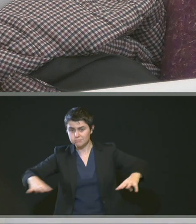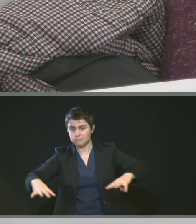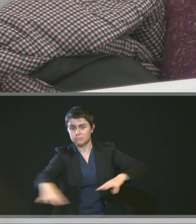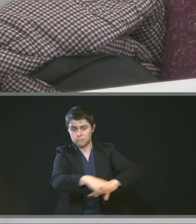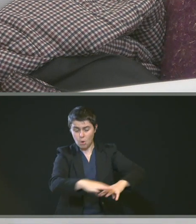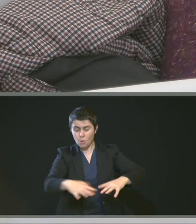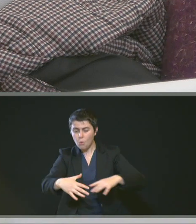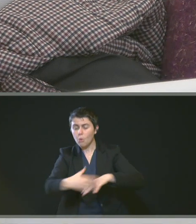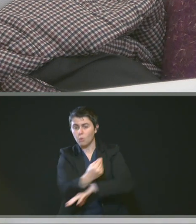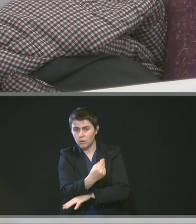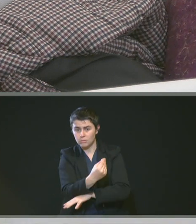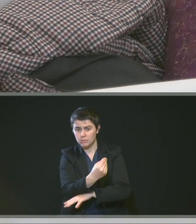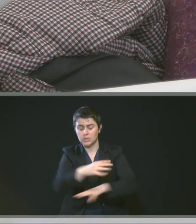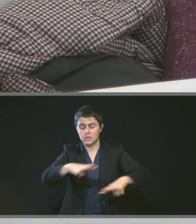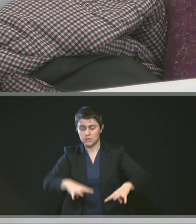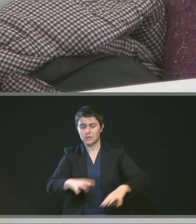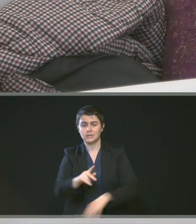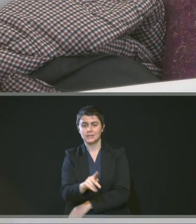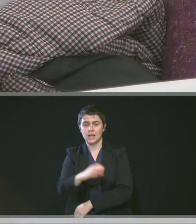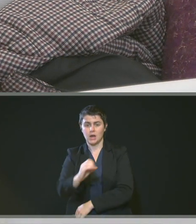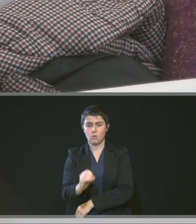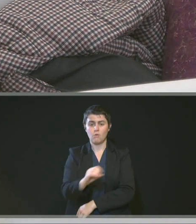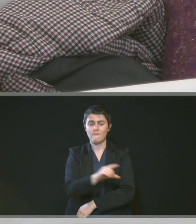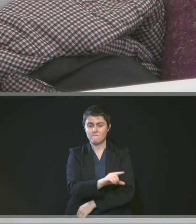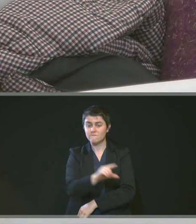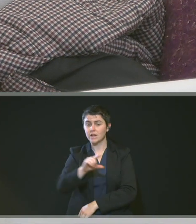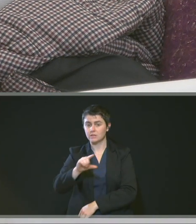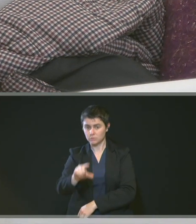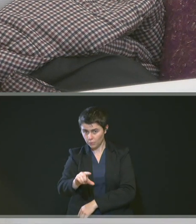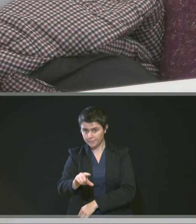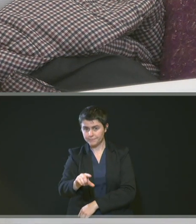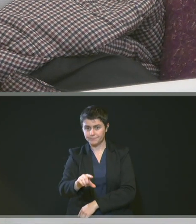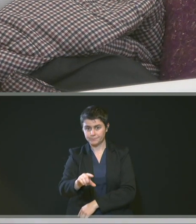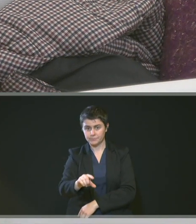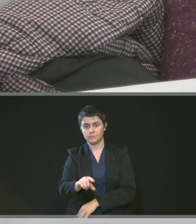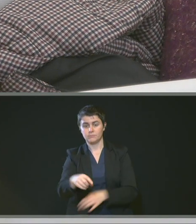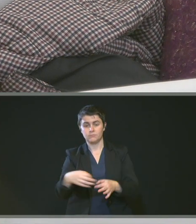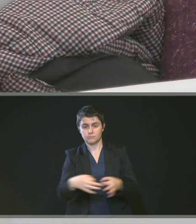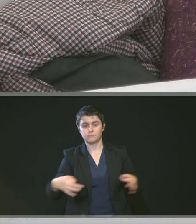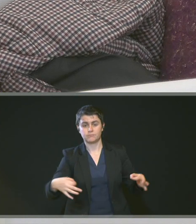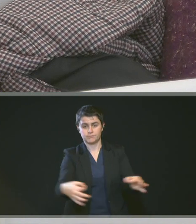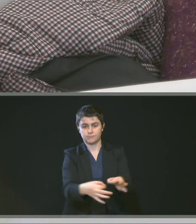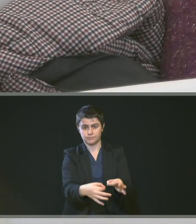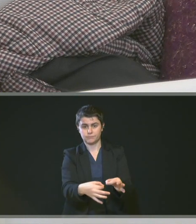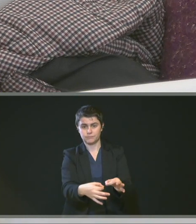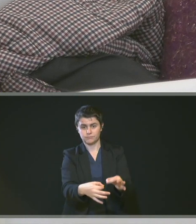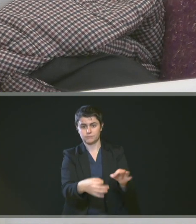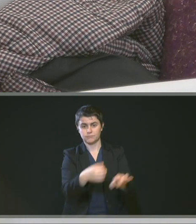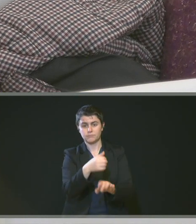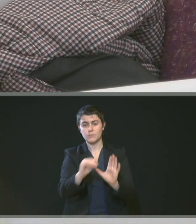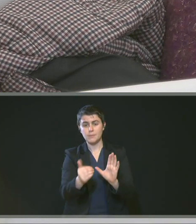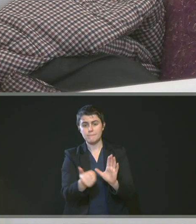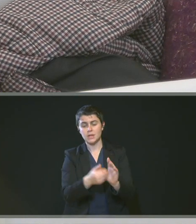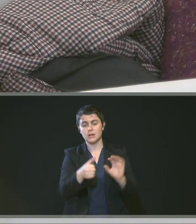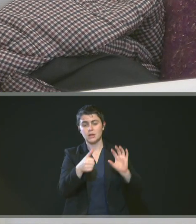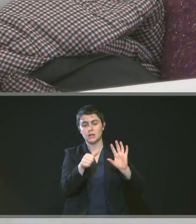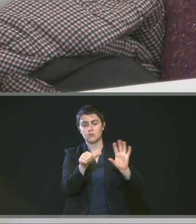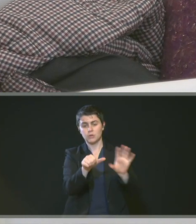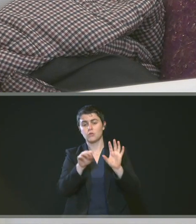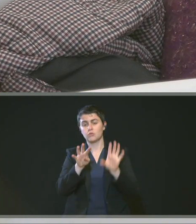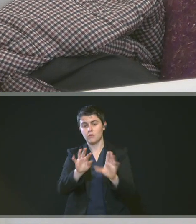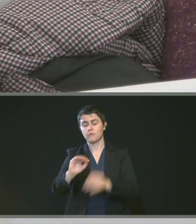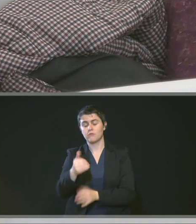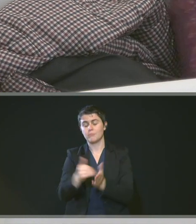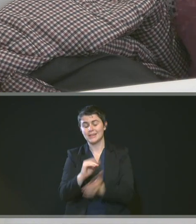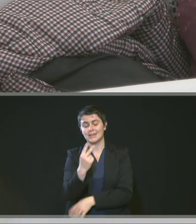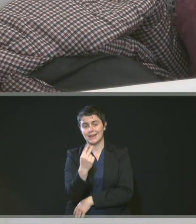KO 22, d'une contenance d art 69. Ils ont le prix de vente de 46 000 euros.